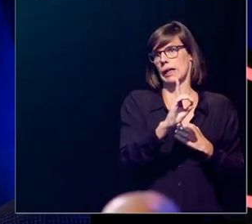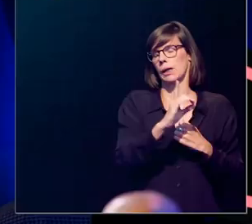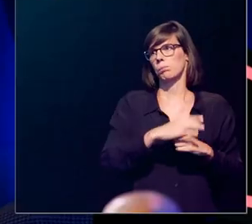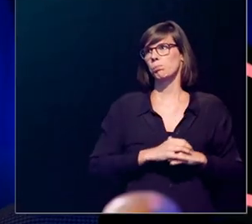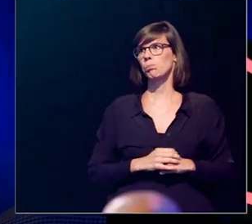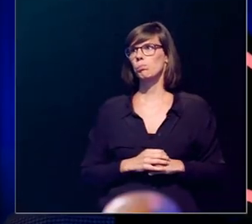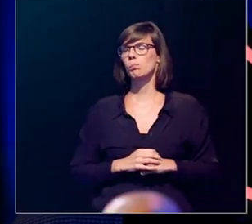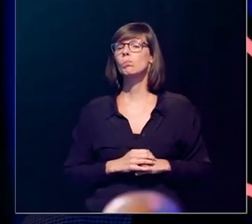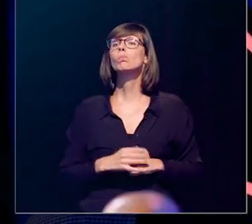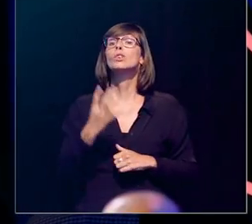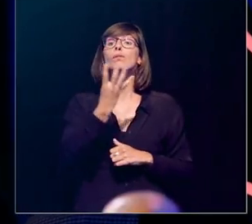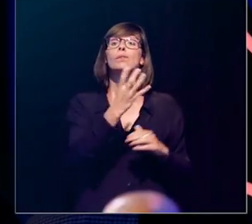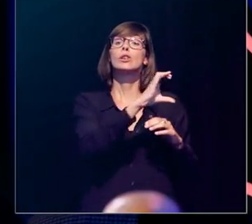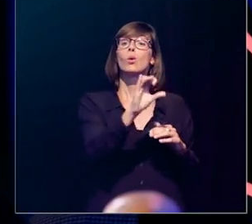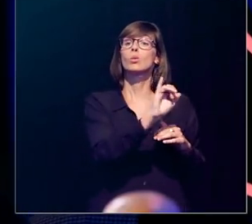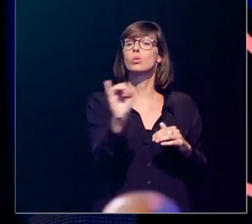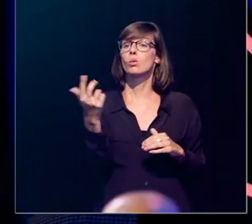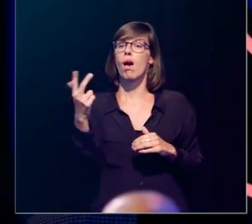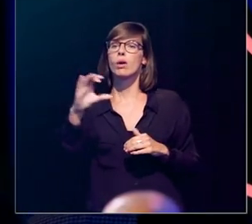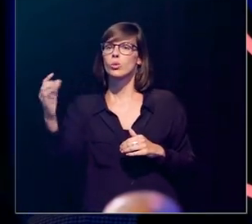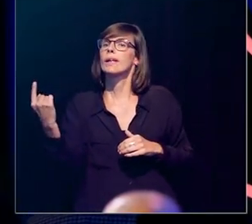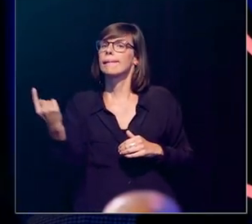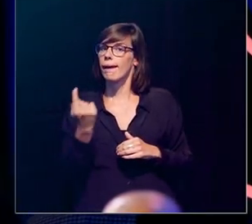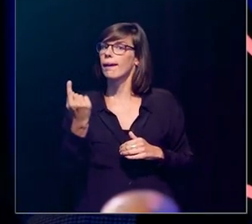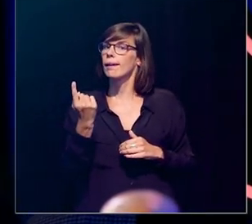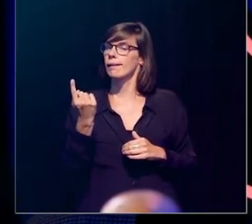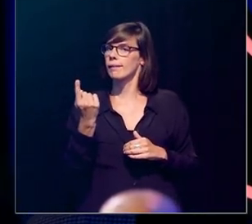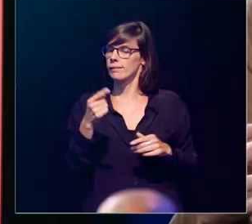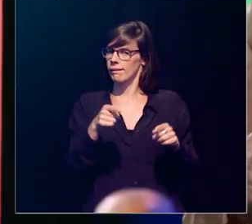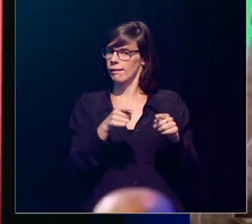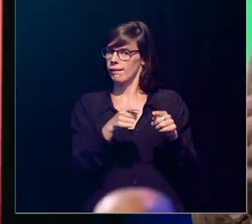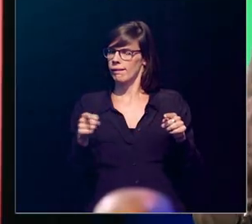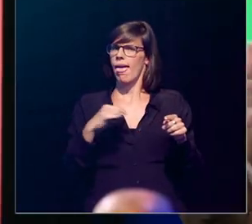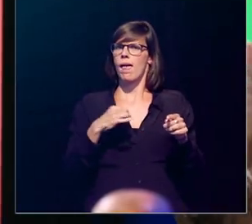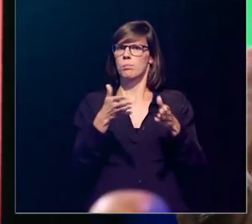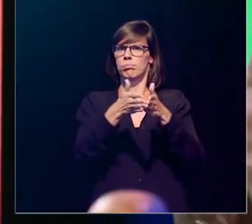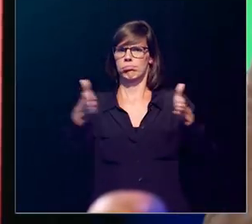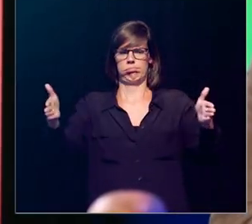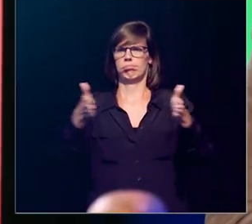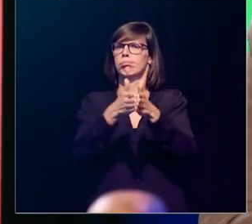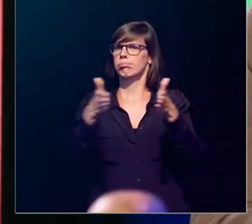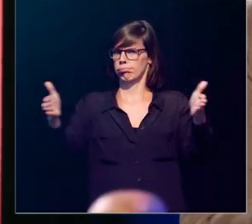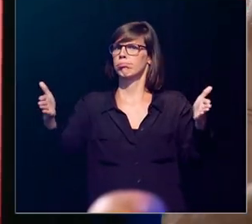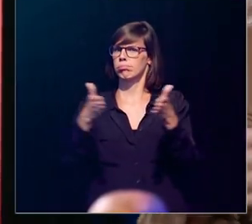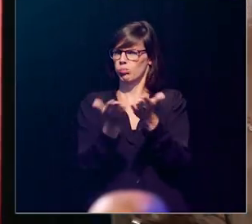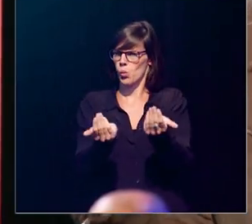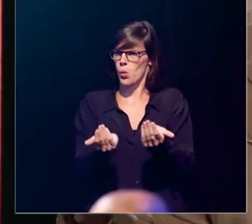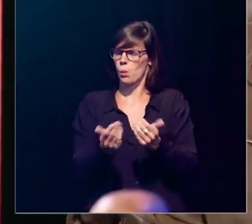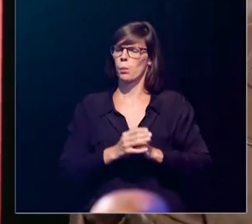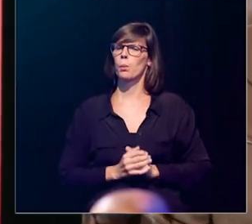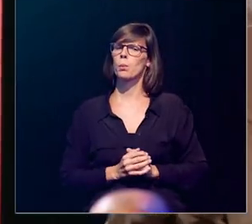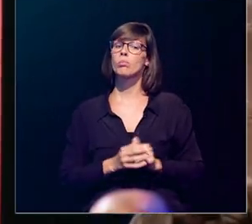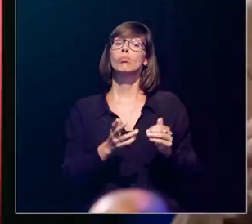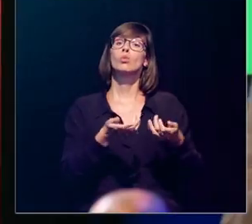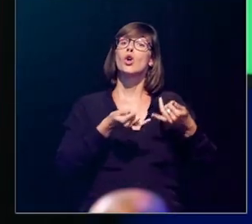dan dat we nu doen. Nu, die 400 tot 800 eenheden, dat is... Waarom is er die range? Wel, die